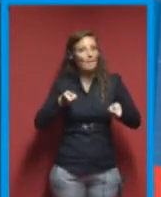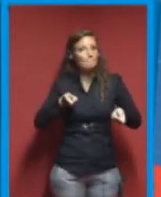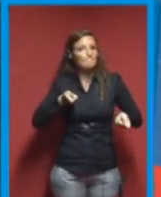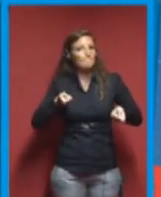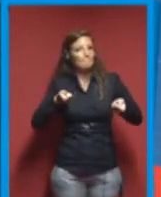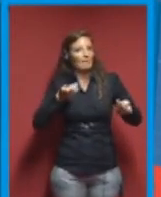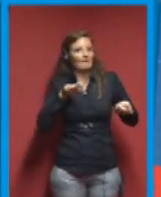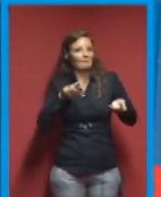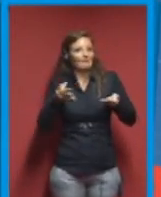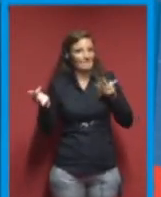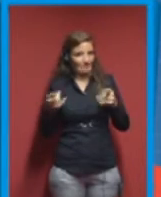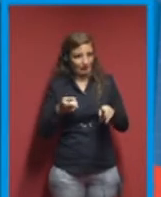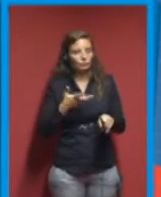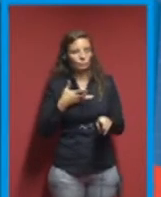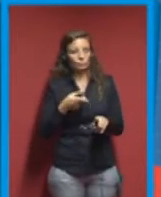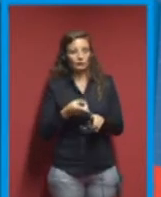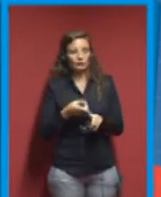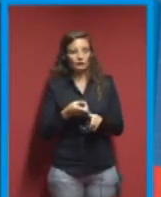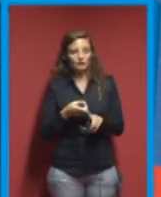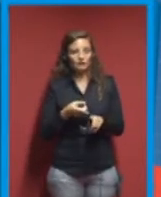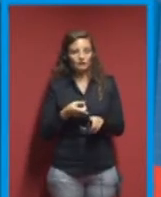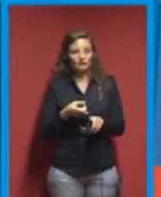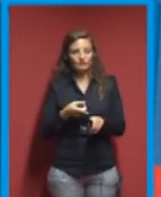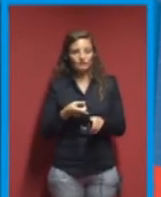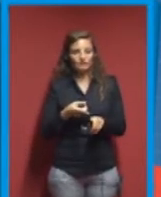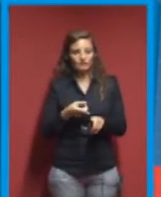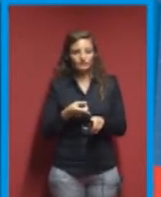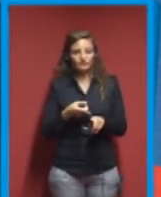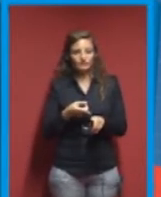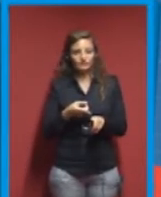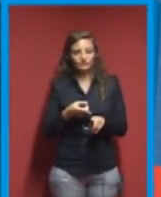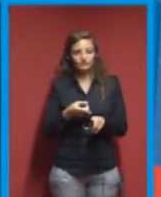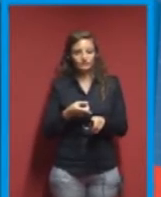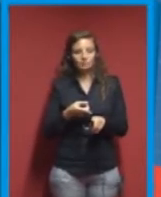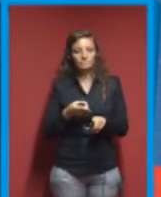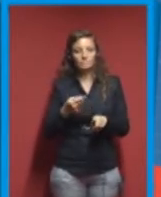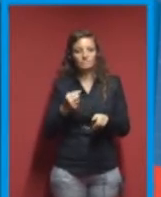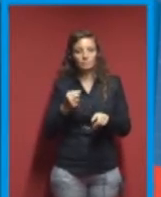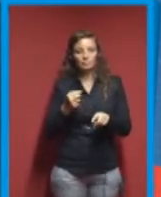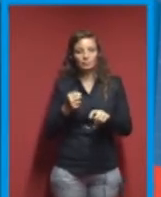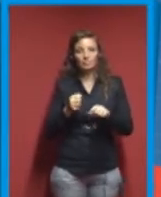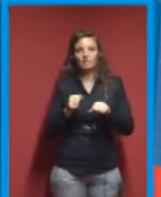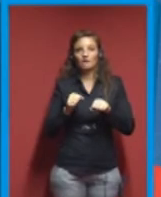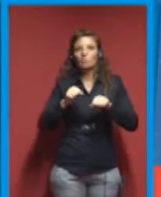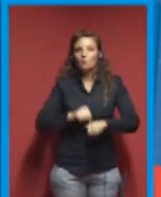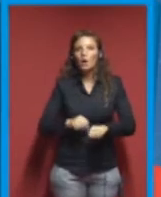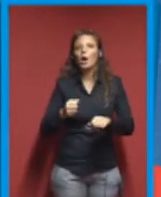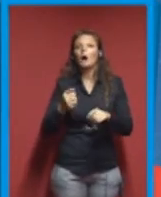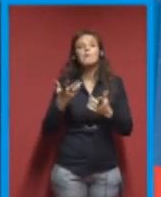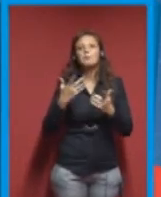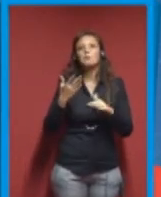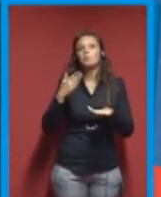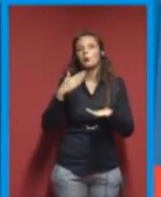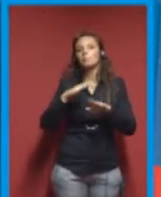può essere utilizzato con carta,